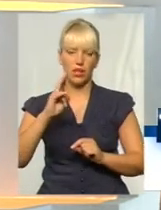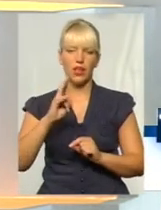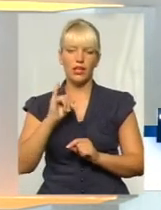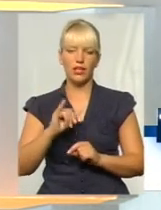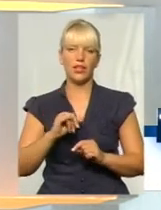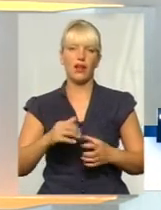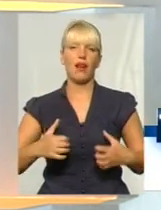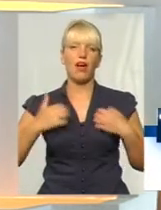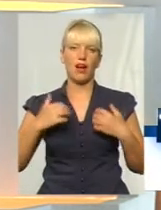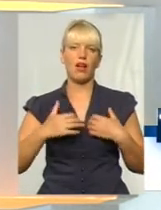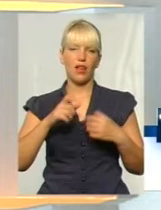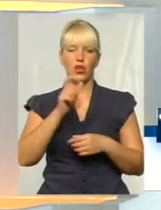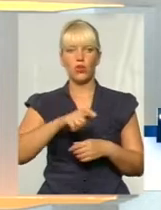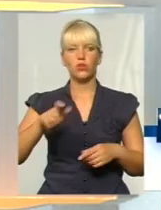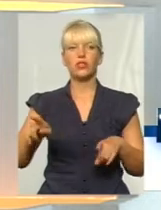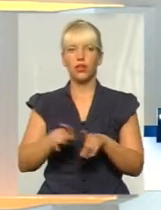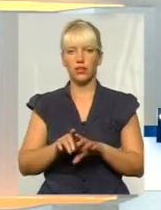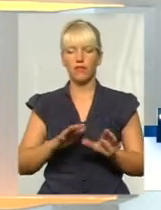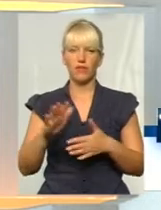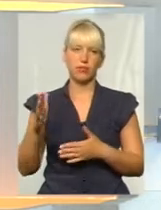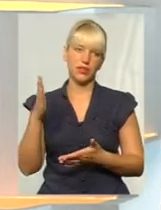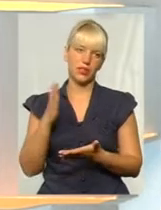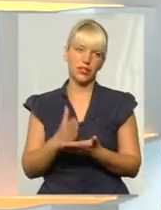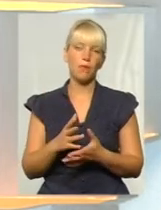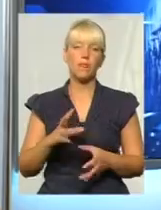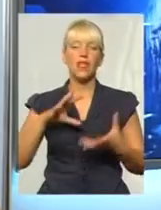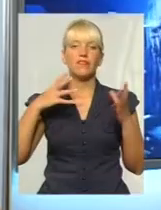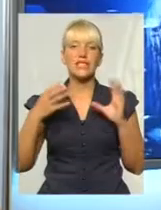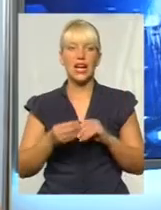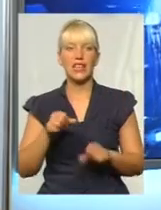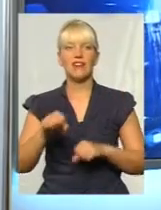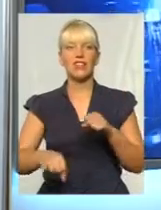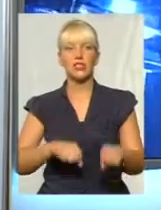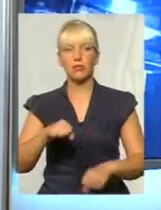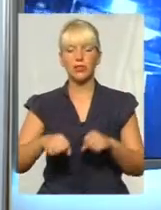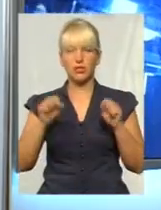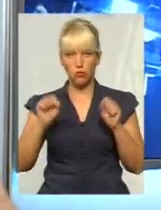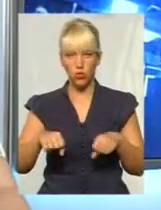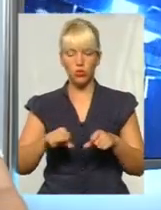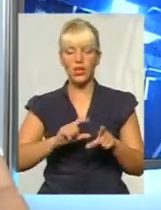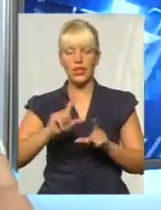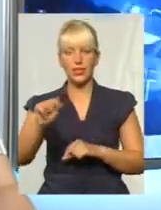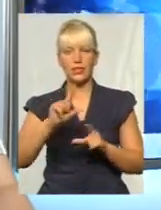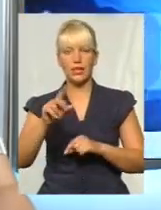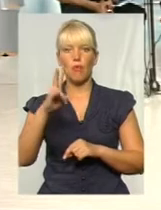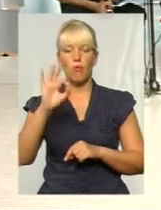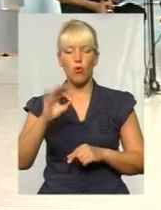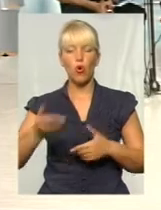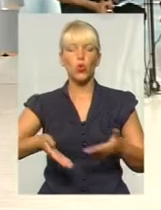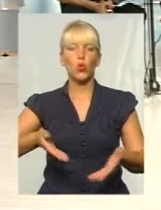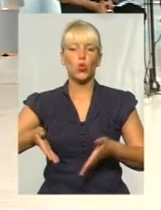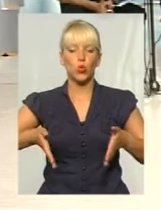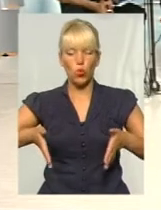лякаються дід. Такі випадки є. Взагалі, велосипедисти можуть їздити по тротуарах? Ні. Ні.